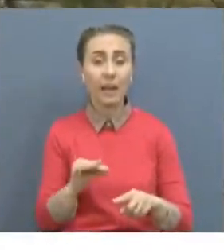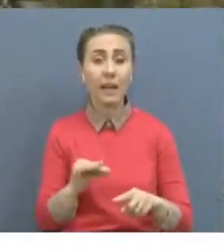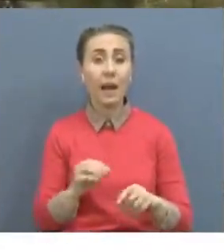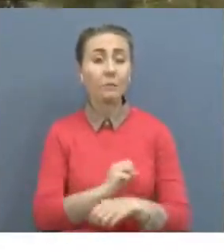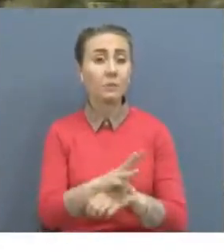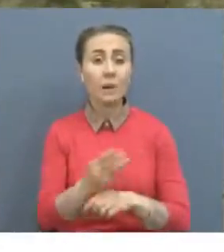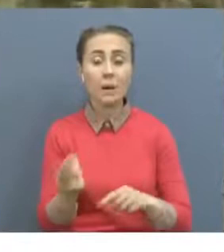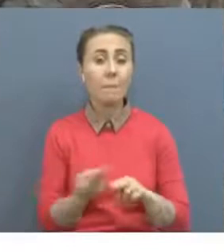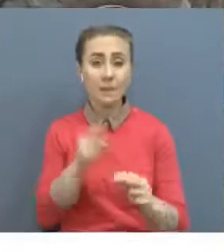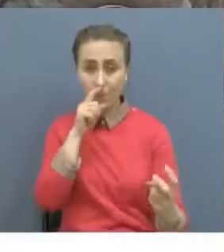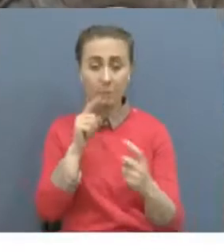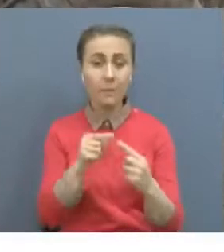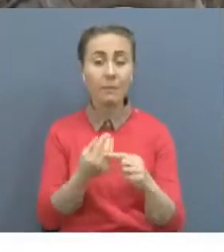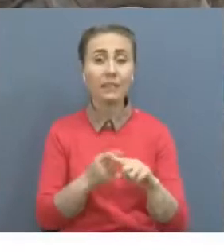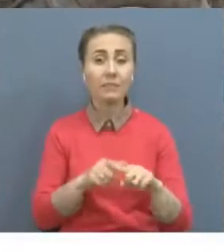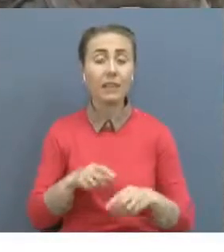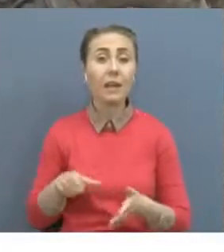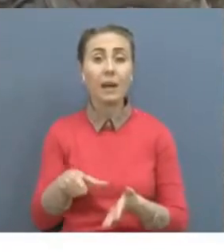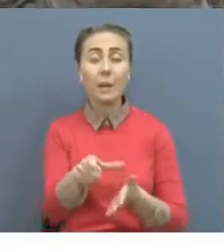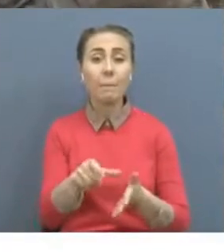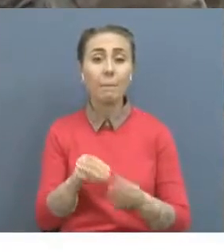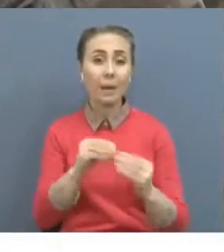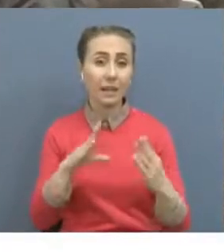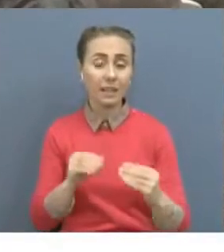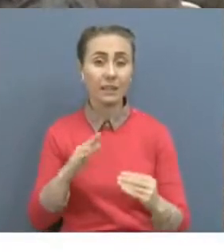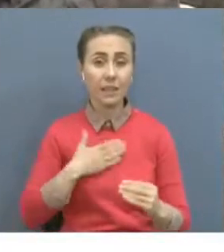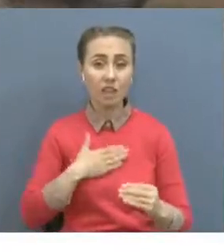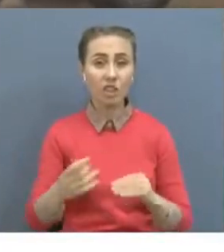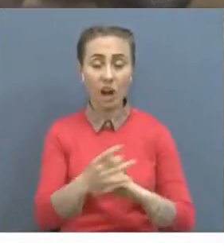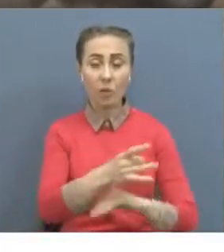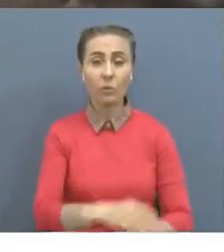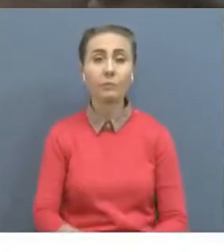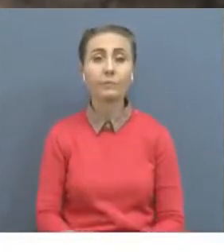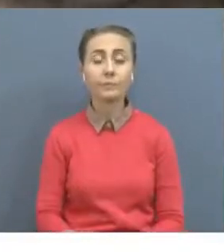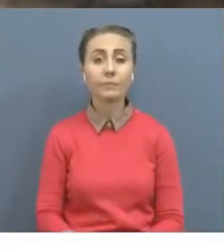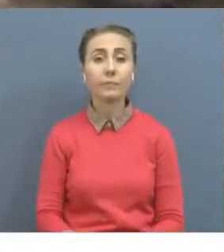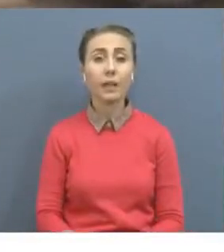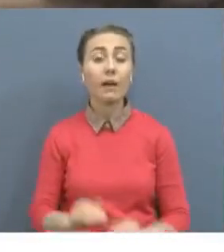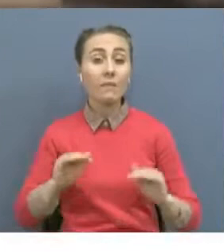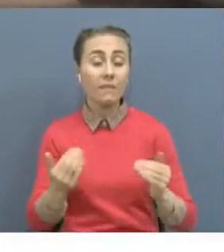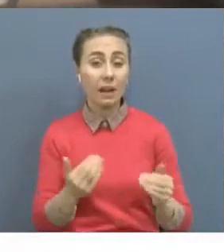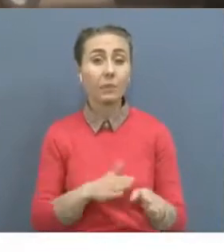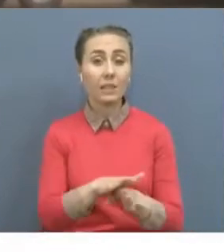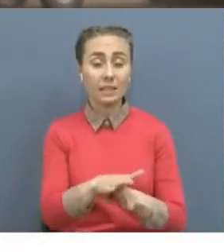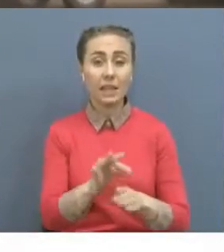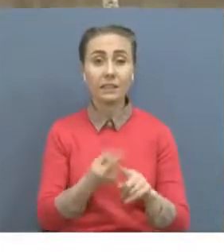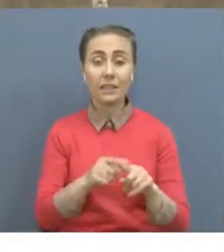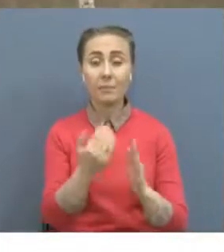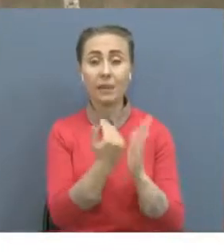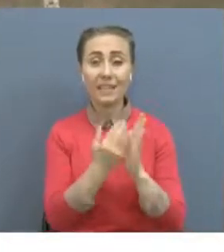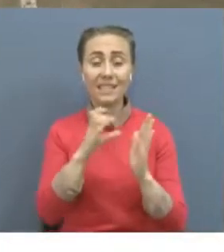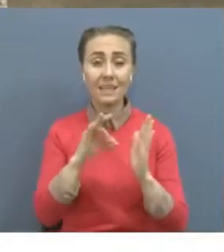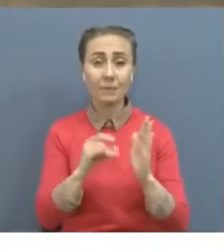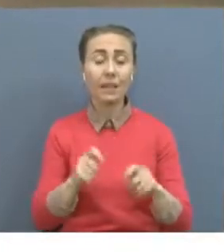қантамасыз етілді. Бұдан бүлек аудан мал шаруашылығын дамытуға да үлкен көңіл бөлуді. Мәселен, сұбаға бағдарламасын жүзеге сұру